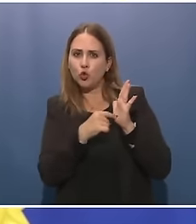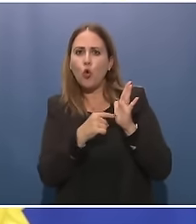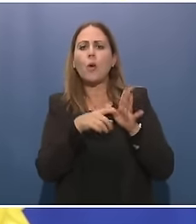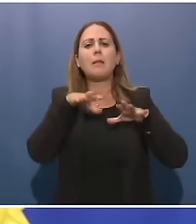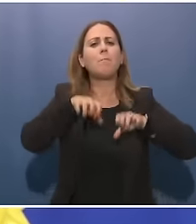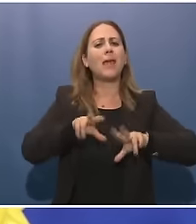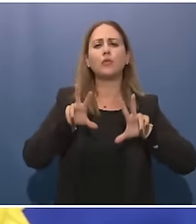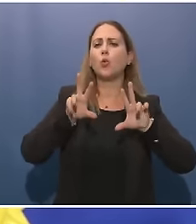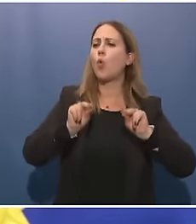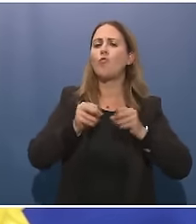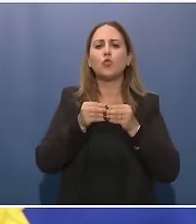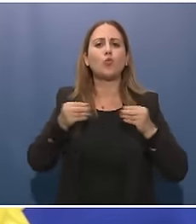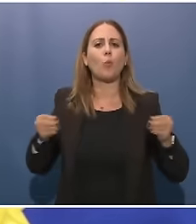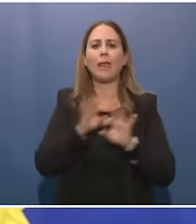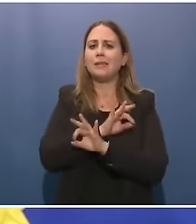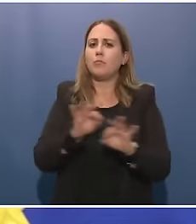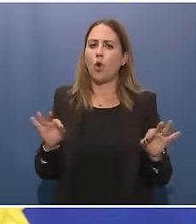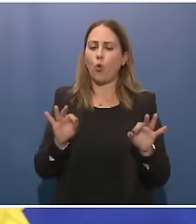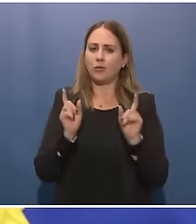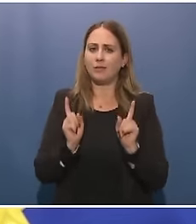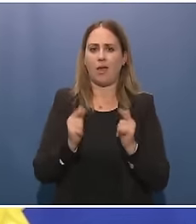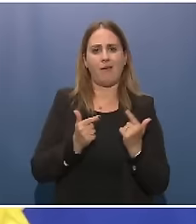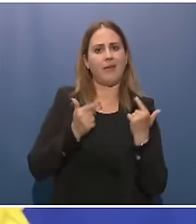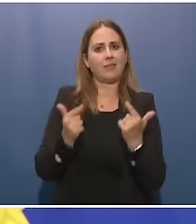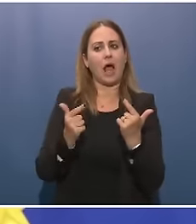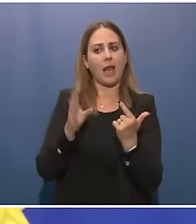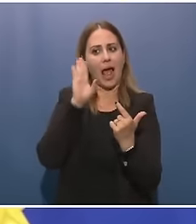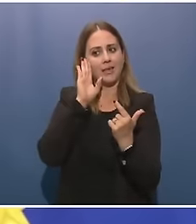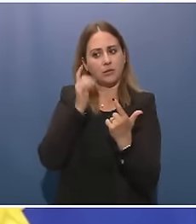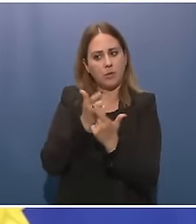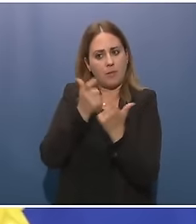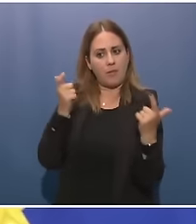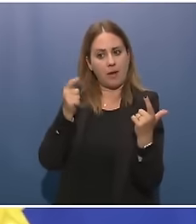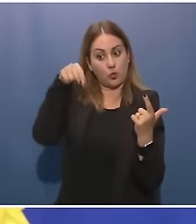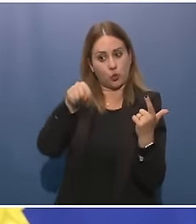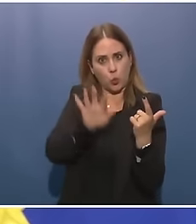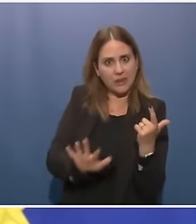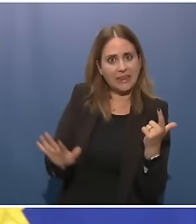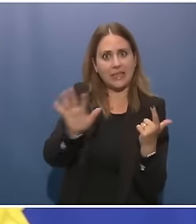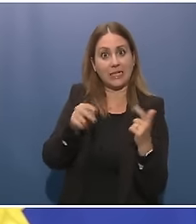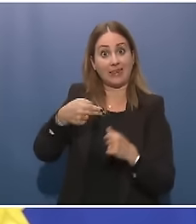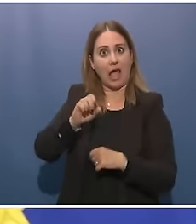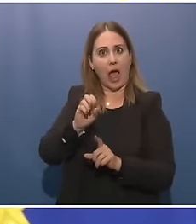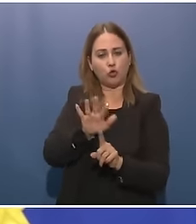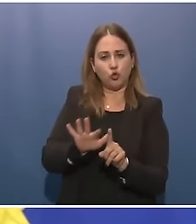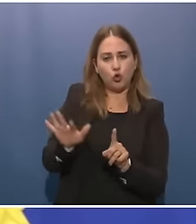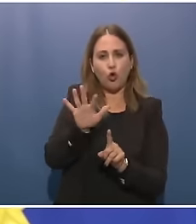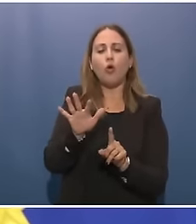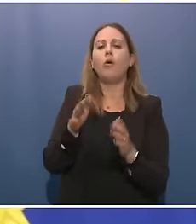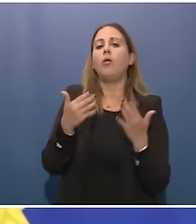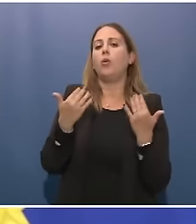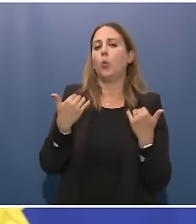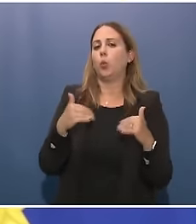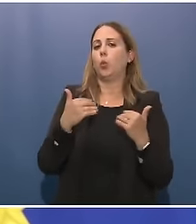in campo per rafforzare la nostra attenzione verso il fianco sud. Chiaramente per noi è molto importante che questo pacchetto di